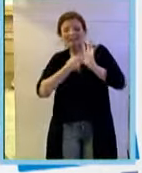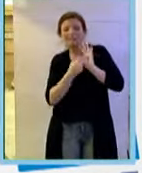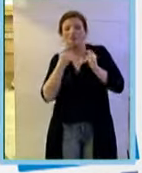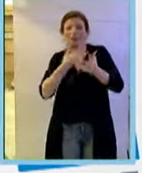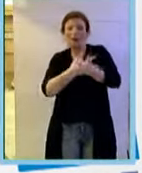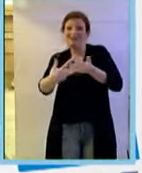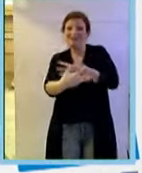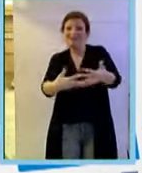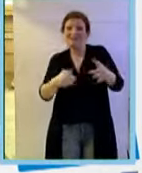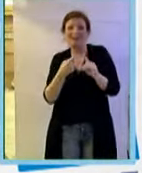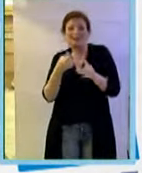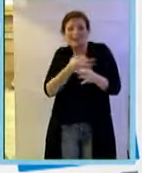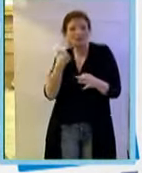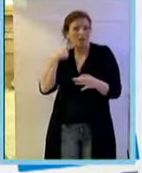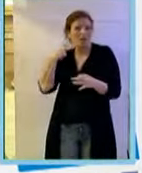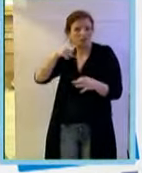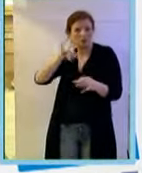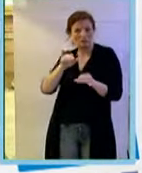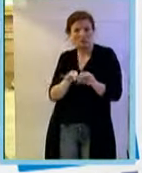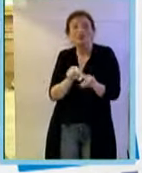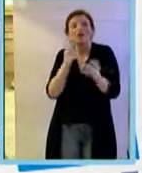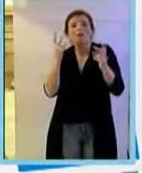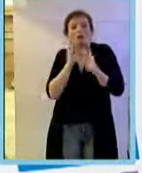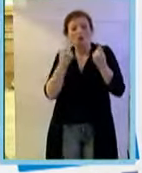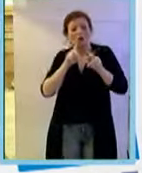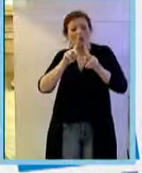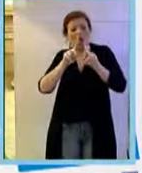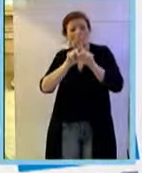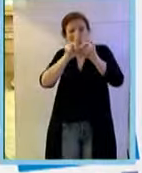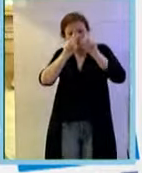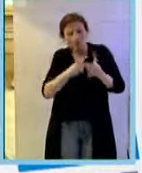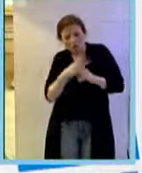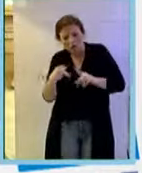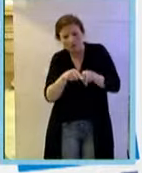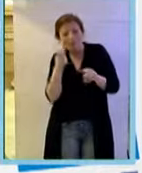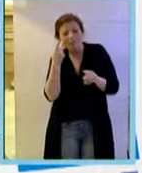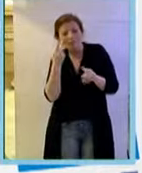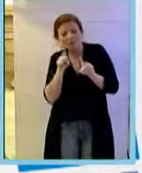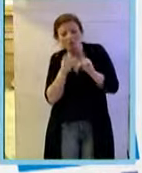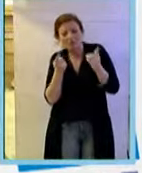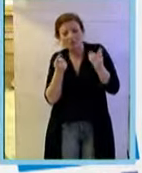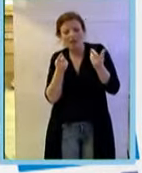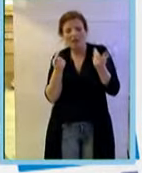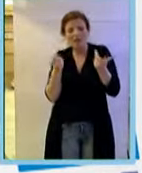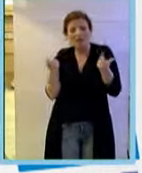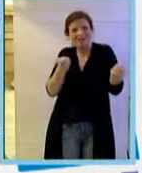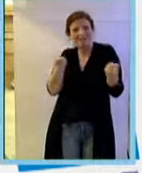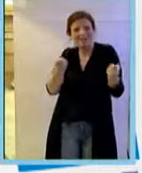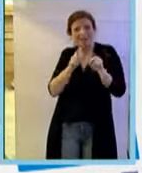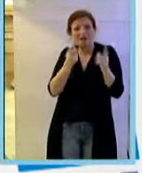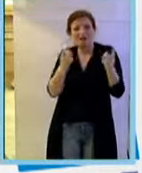possibilità. Ho testato anche quello che potevano essere i mezzi, il medium per la condizione. stato